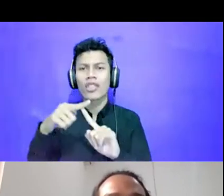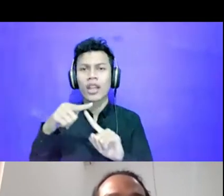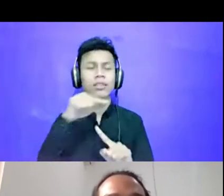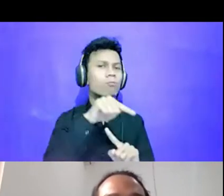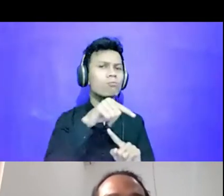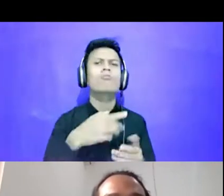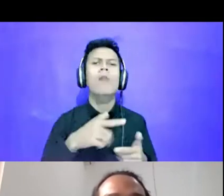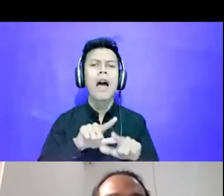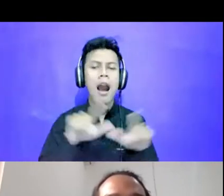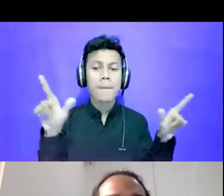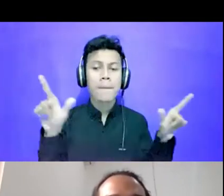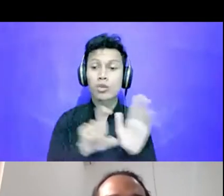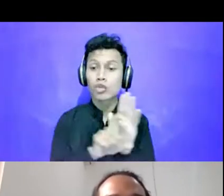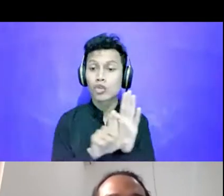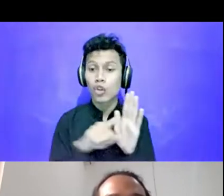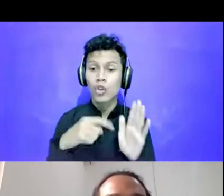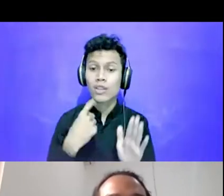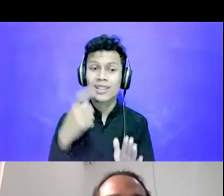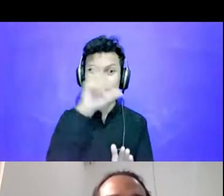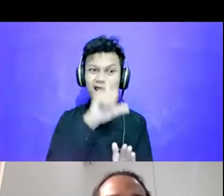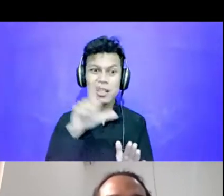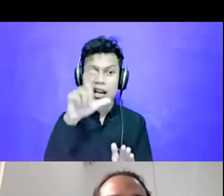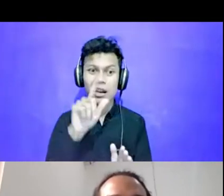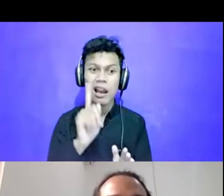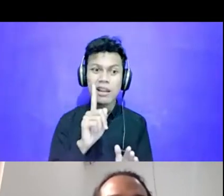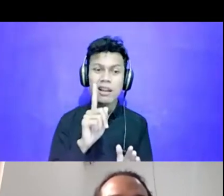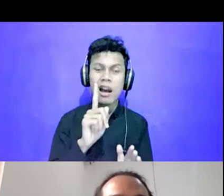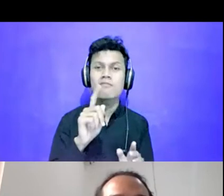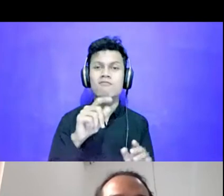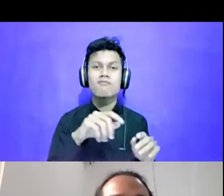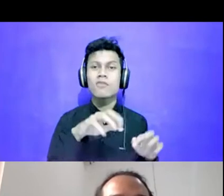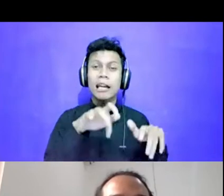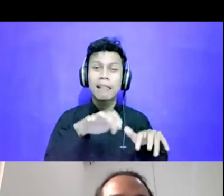cari dengan kata kunci disabilitas.